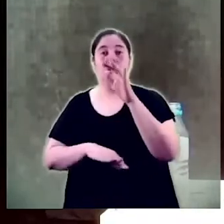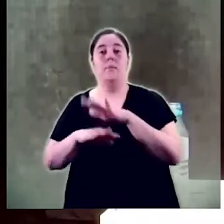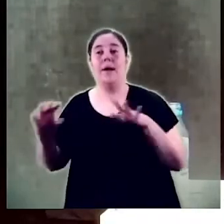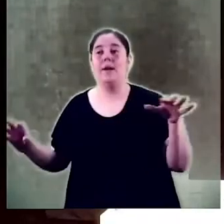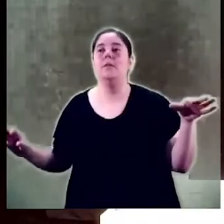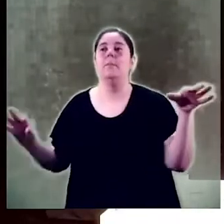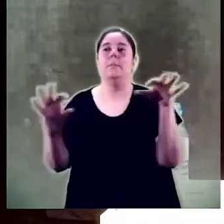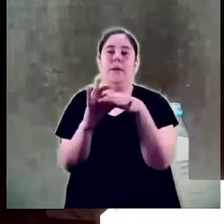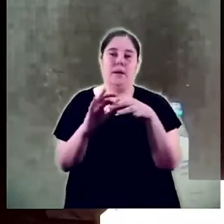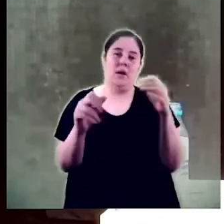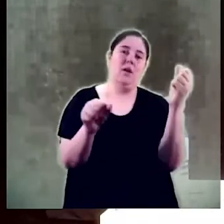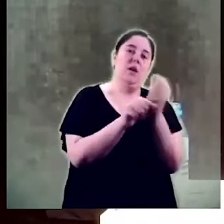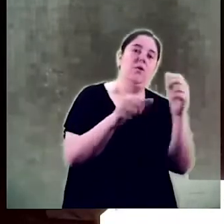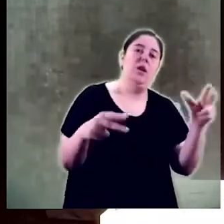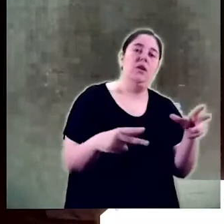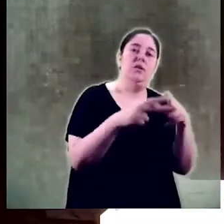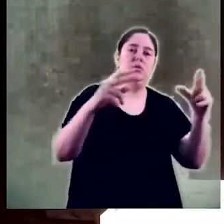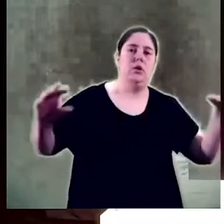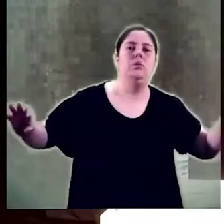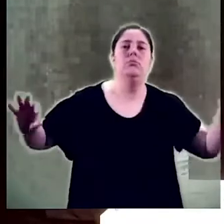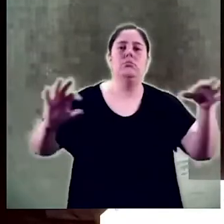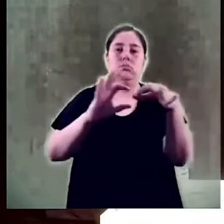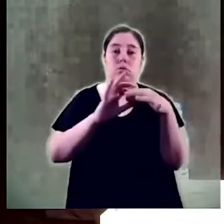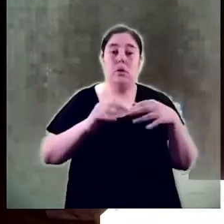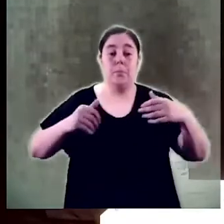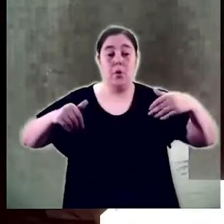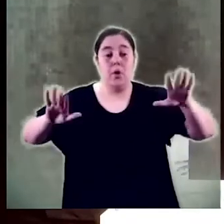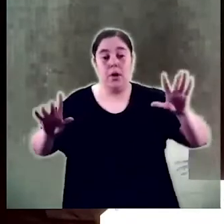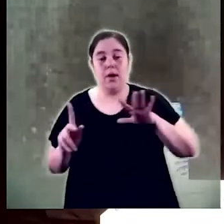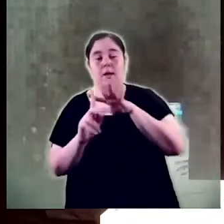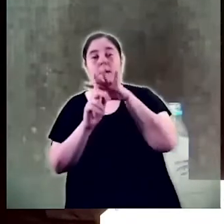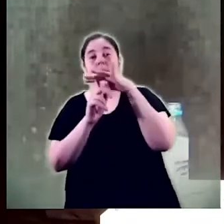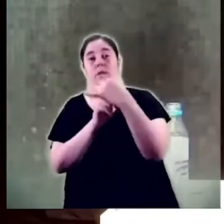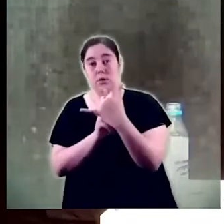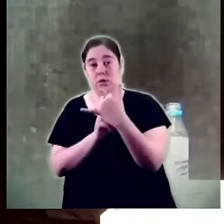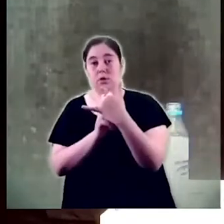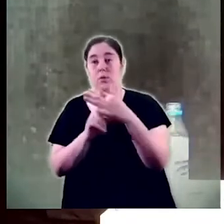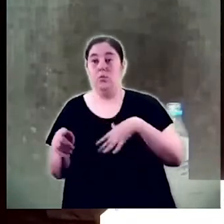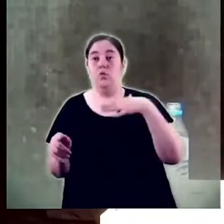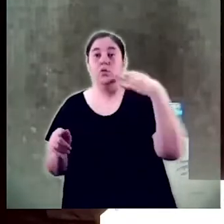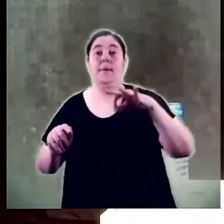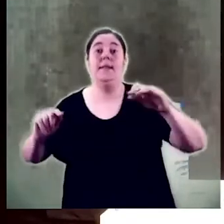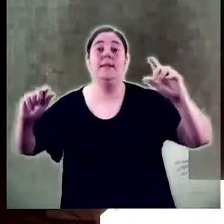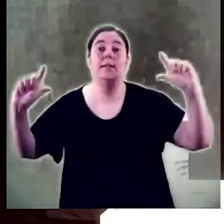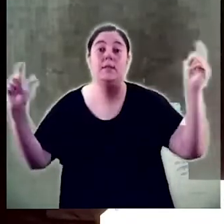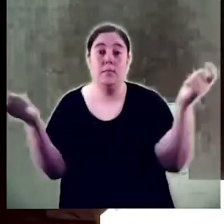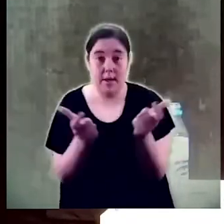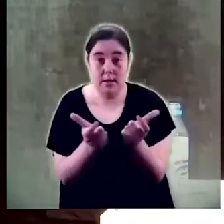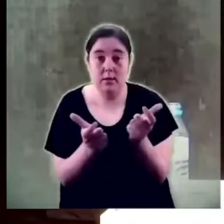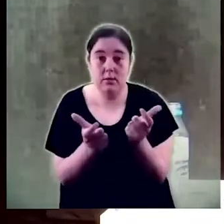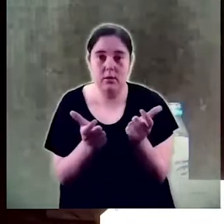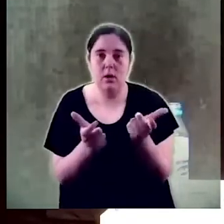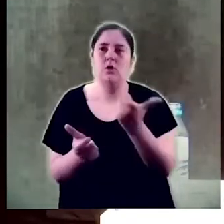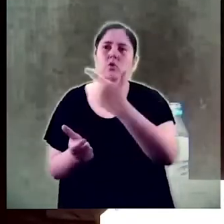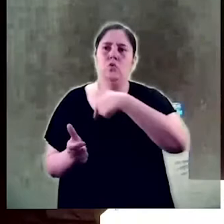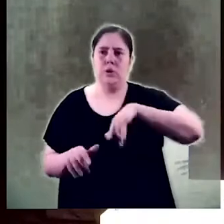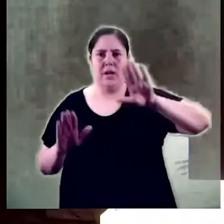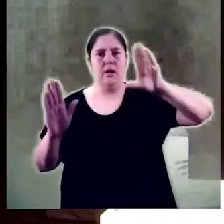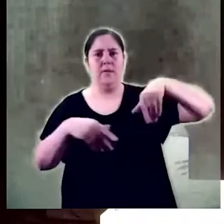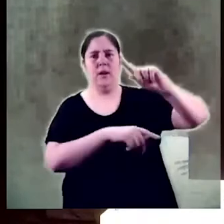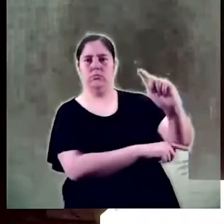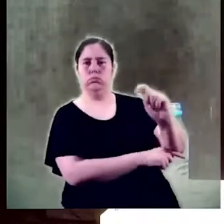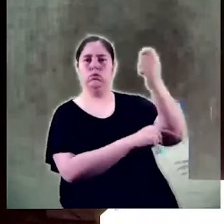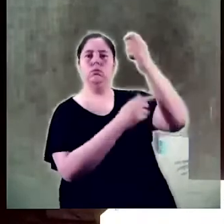per a formar el vincle laboral i social però tot i que la situació ha comportat la reducció de possibilitats ens n'hem sortit altra